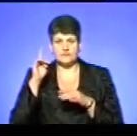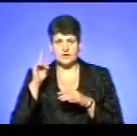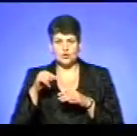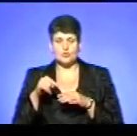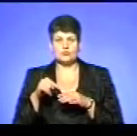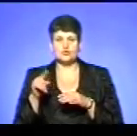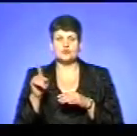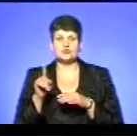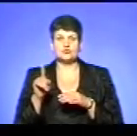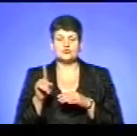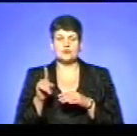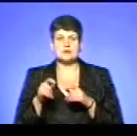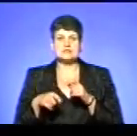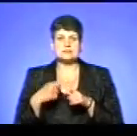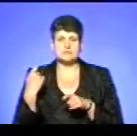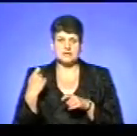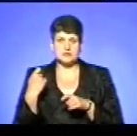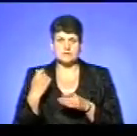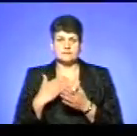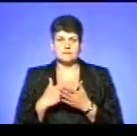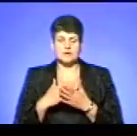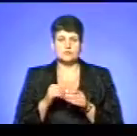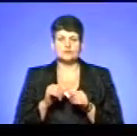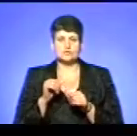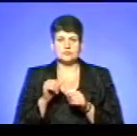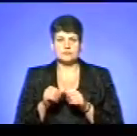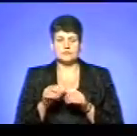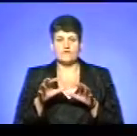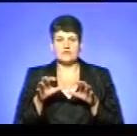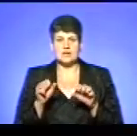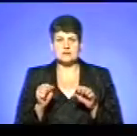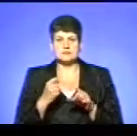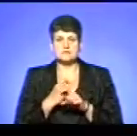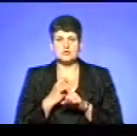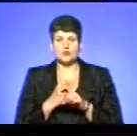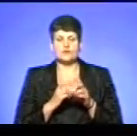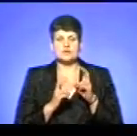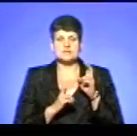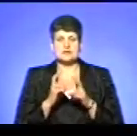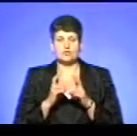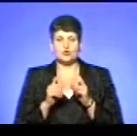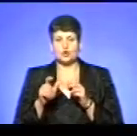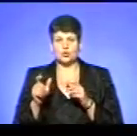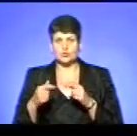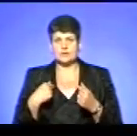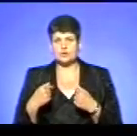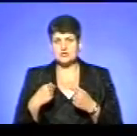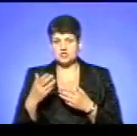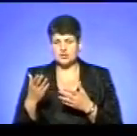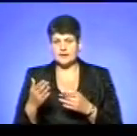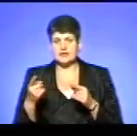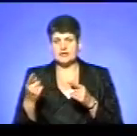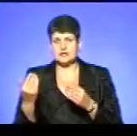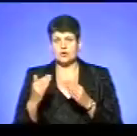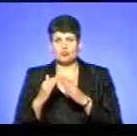що певних збитків зазнали, зокрема, власники спиртового заводу. Також люди постраждали, зокрема, їхні